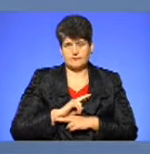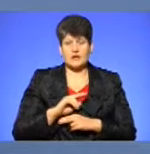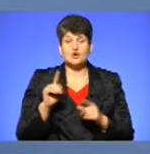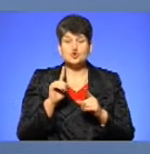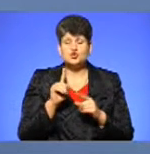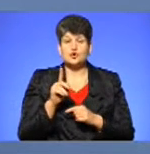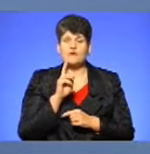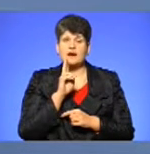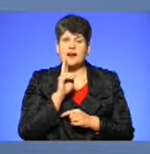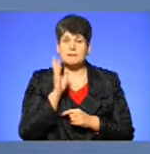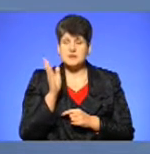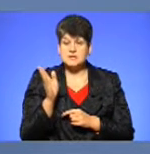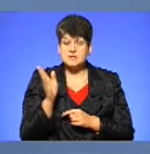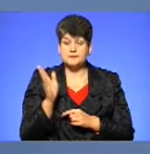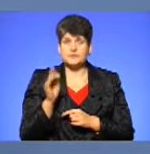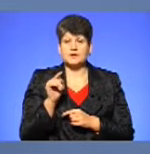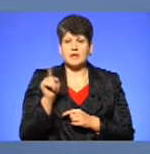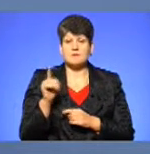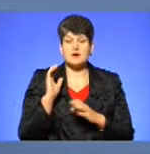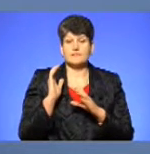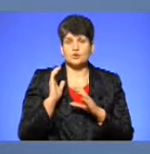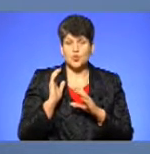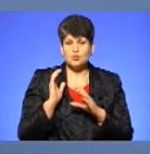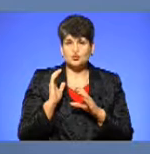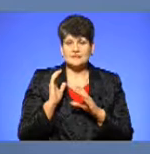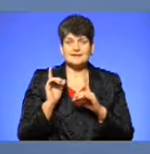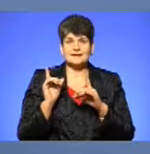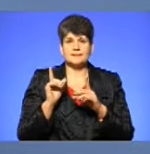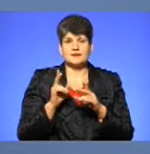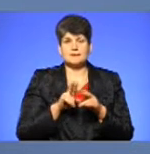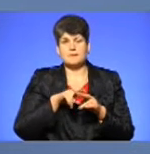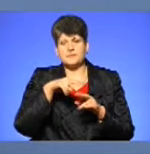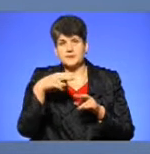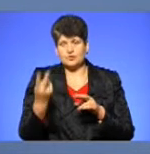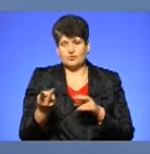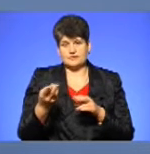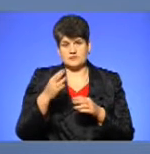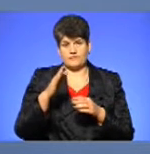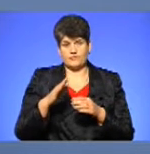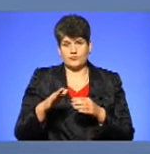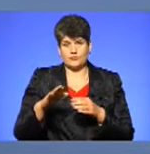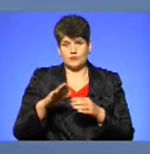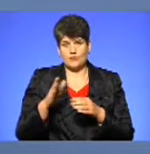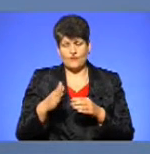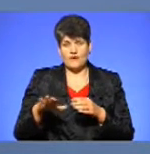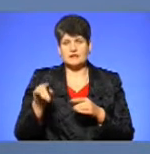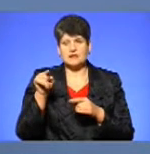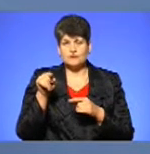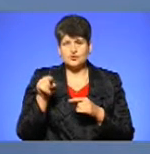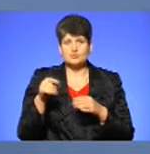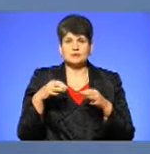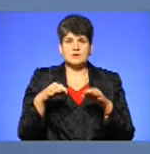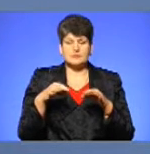Кременця, де автобус з'їхав в кювет, також в даному транспортному